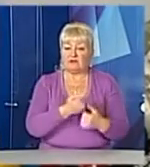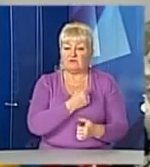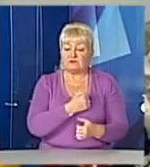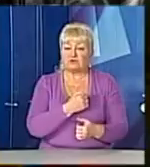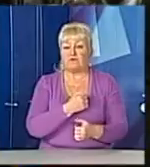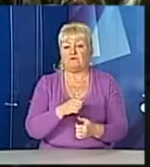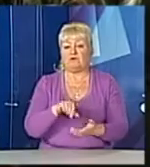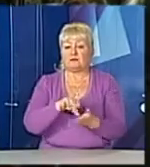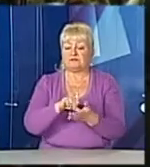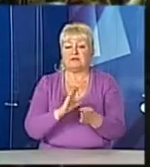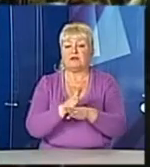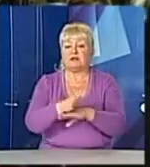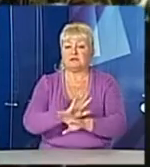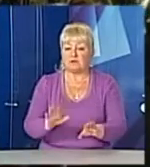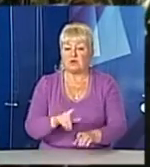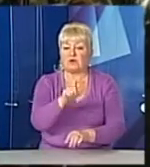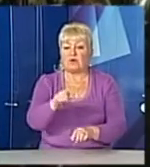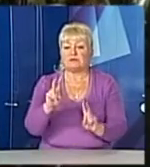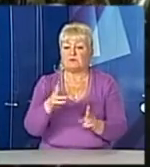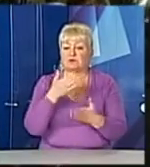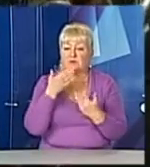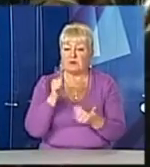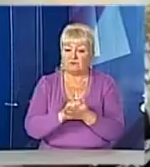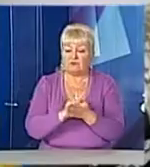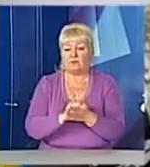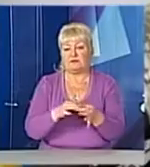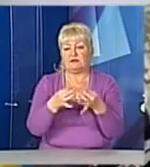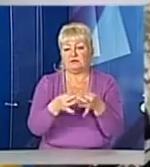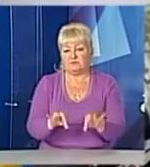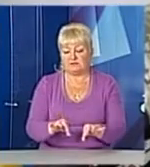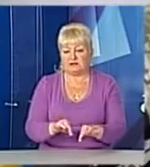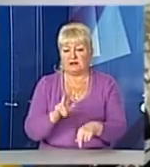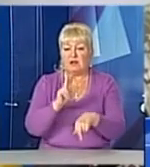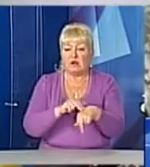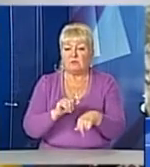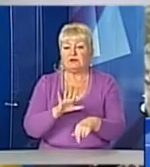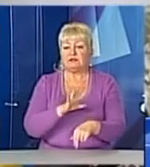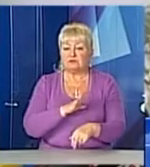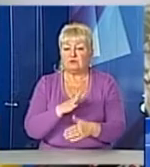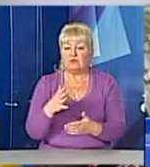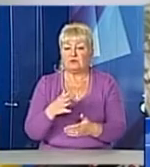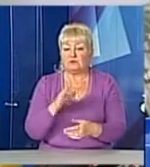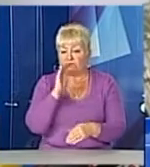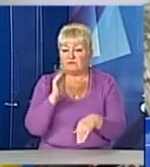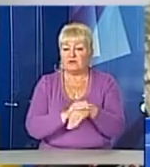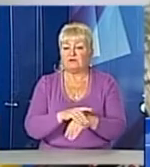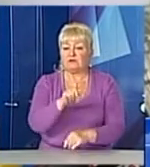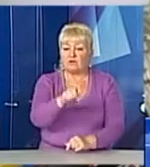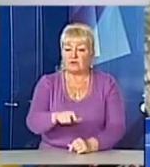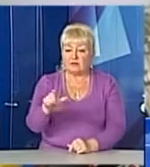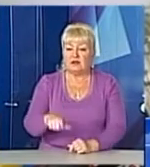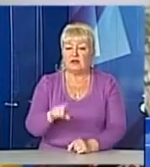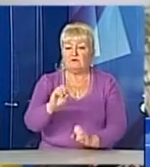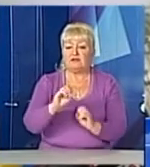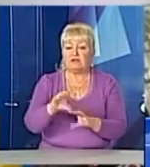комісаріату не заходили. Осіб, які не мали про собі документів, відпускали. Поліцією було виявлено громадяни. Вони їх кинули по базі,